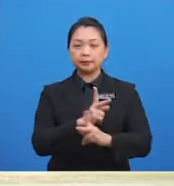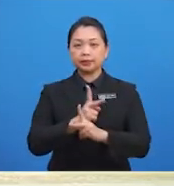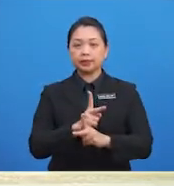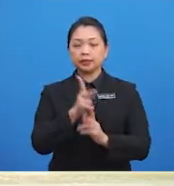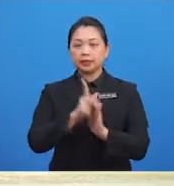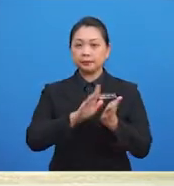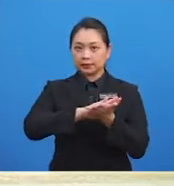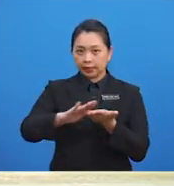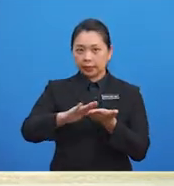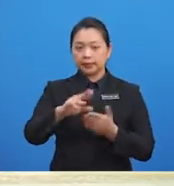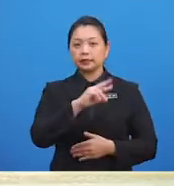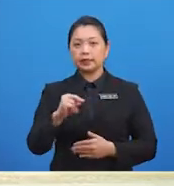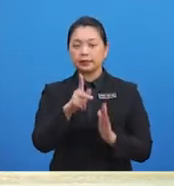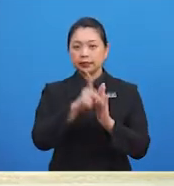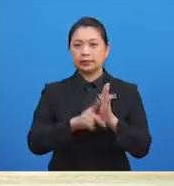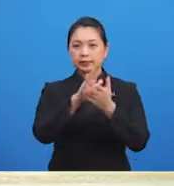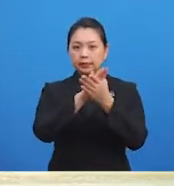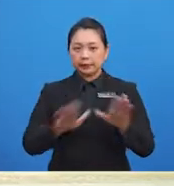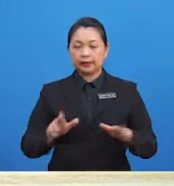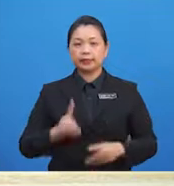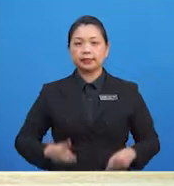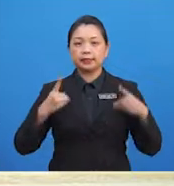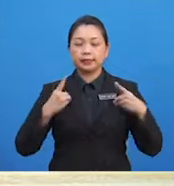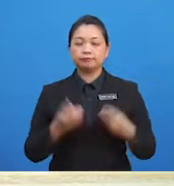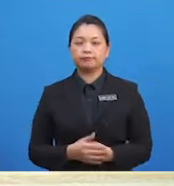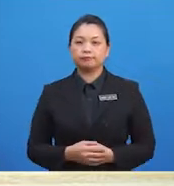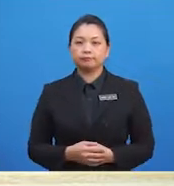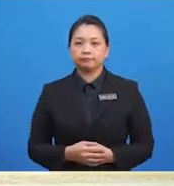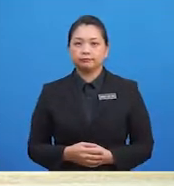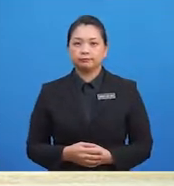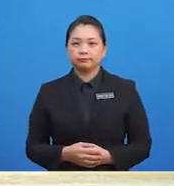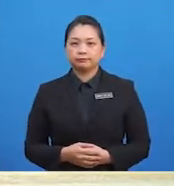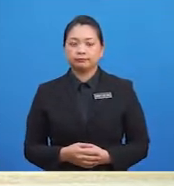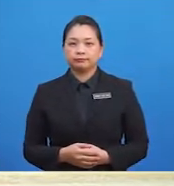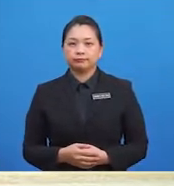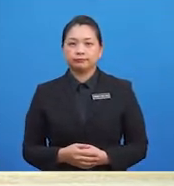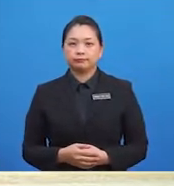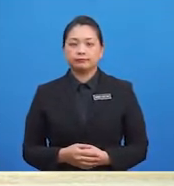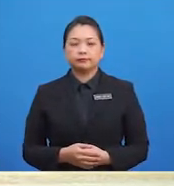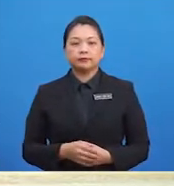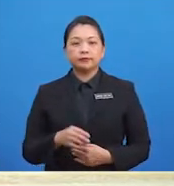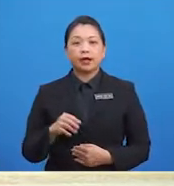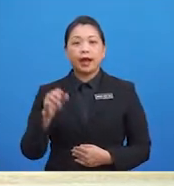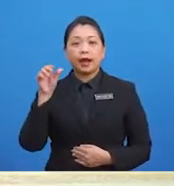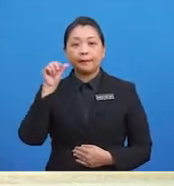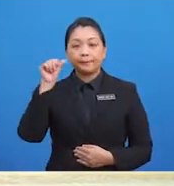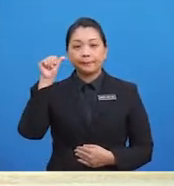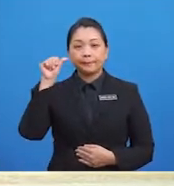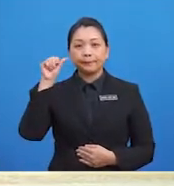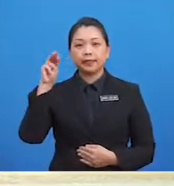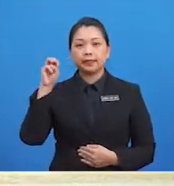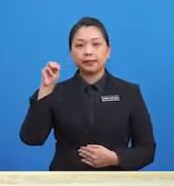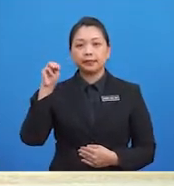sentiasa membasu tangan sebelum dan selepas makan Nombor 2